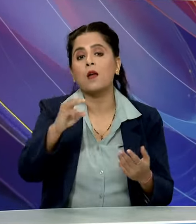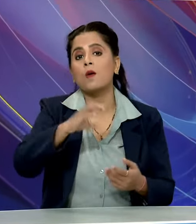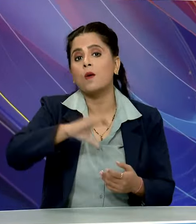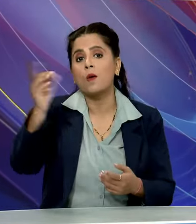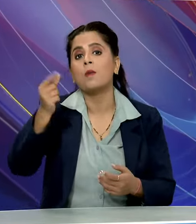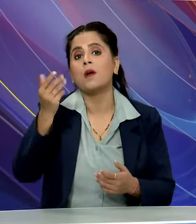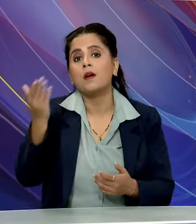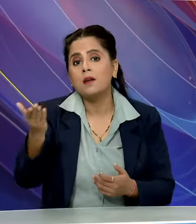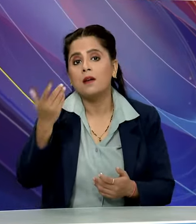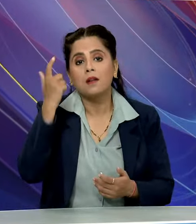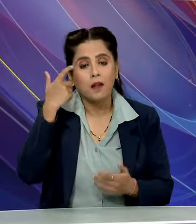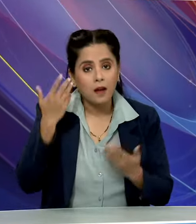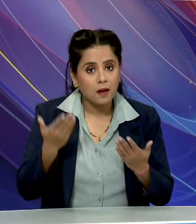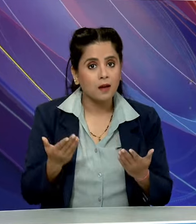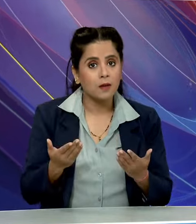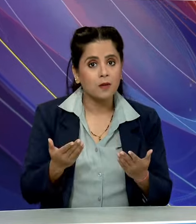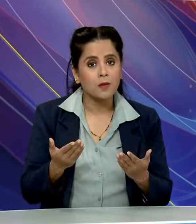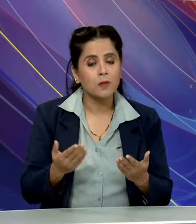करोड रुपिये